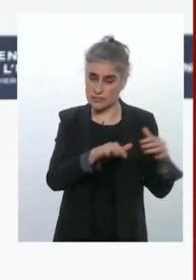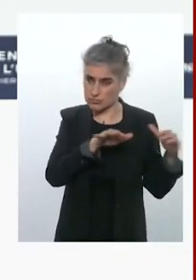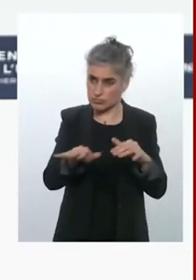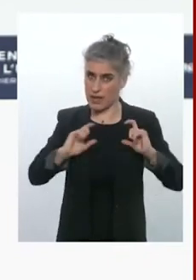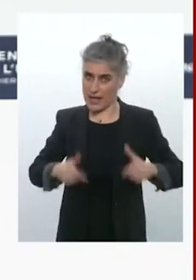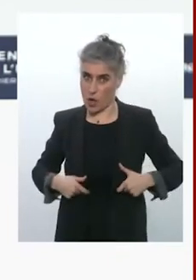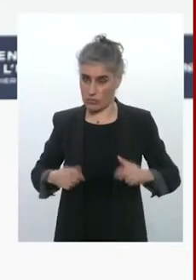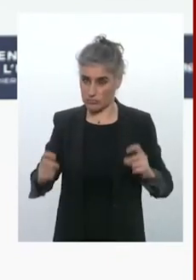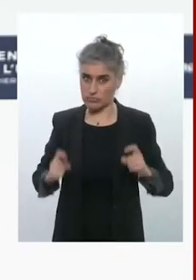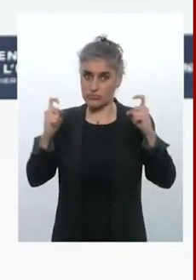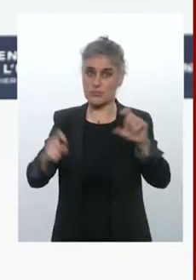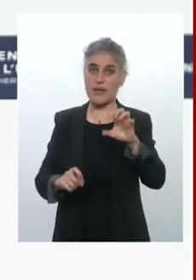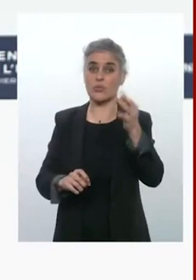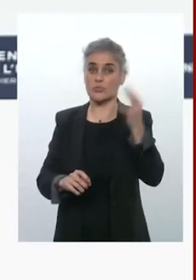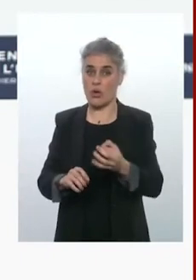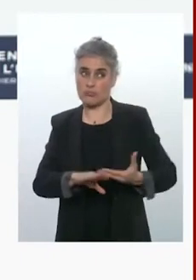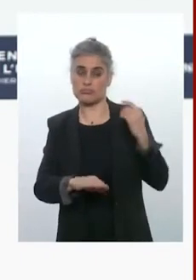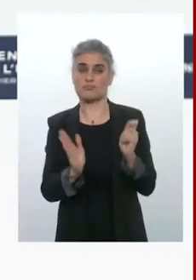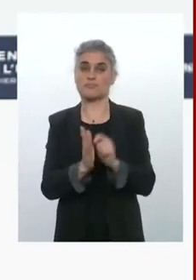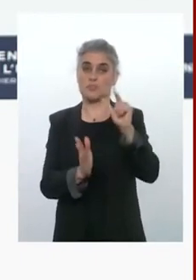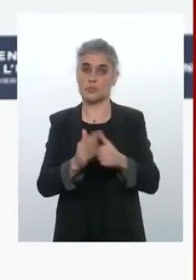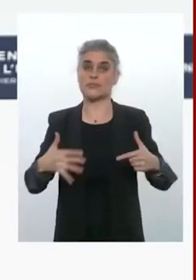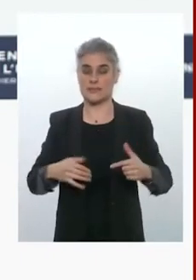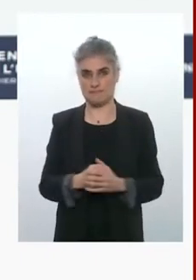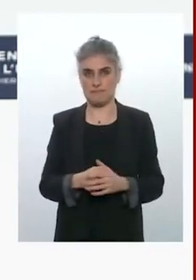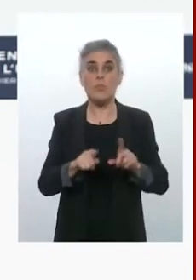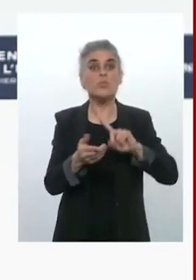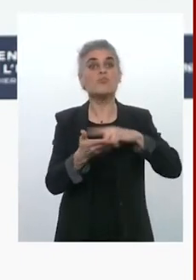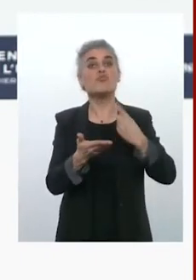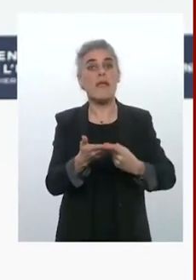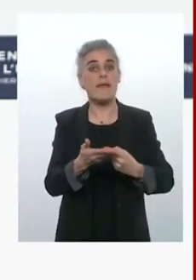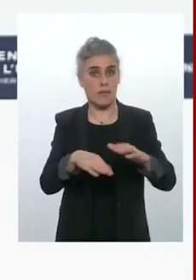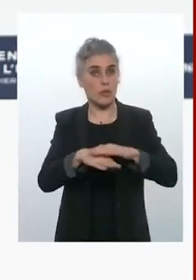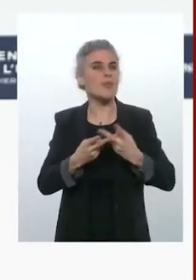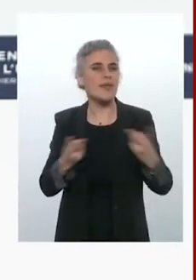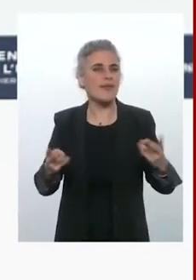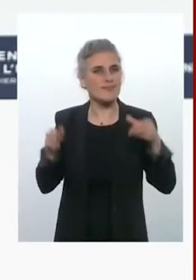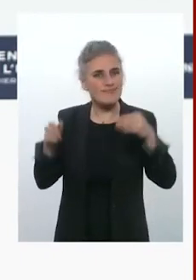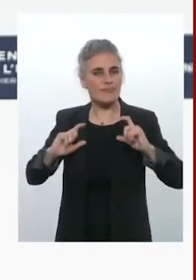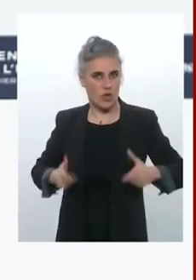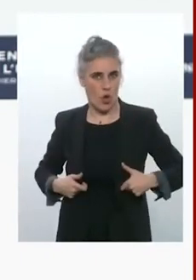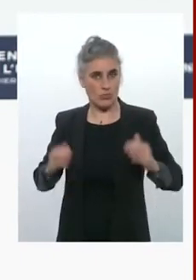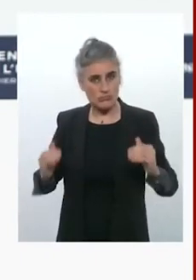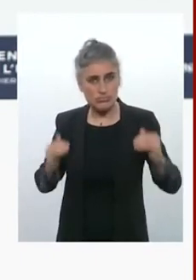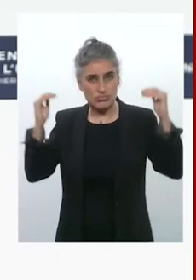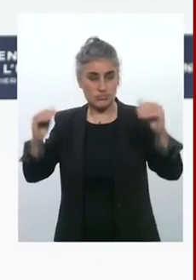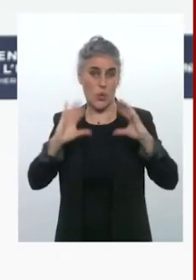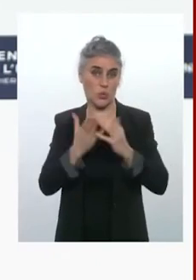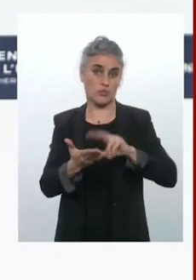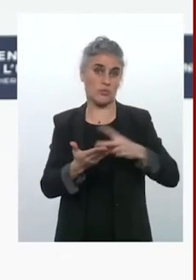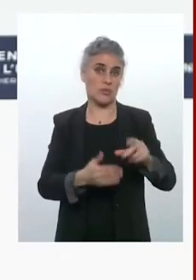augmenté de 60% le budget de cette politique publique qui représente aujourd'hui plus de 3 milliards d'euros pour la nation chaque année.